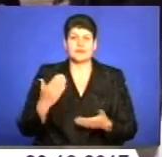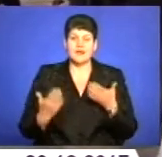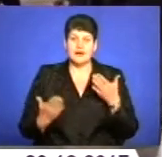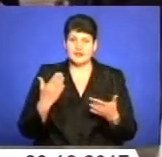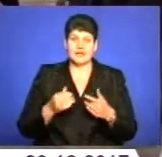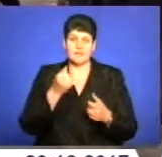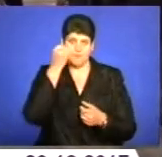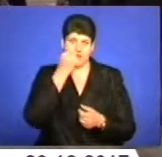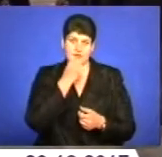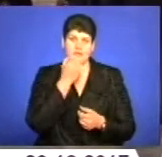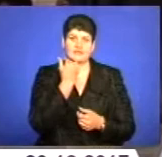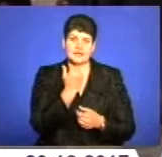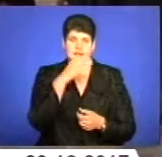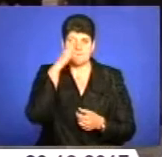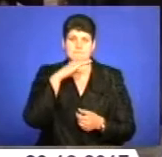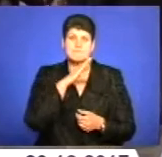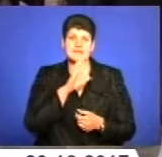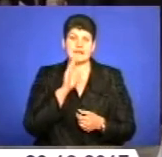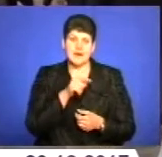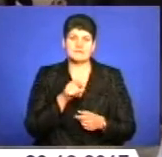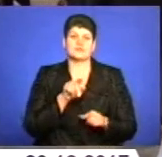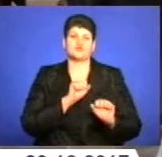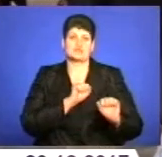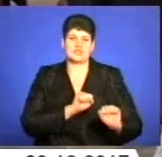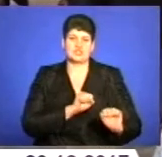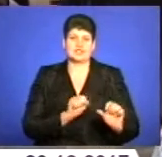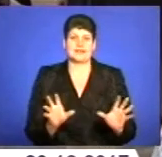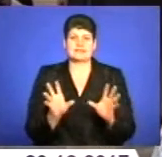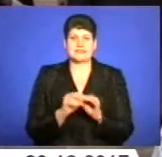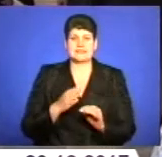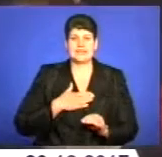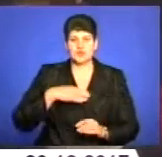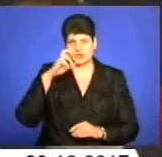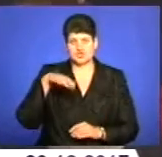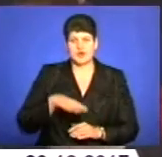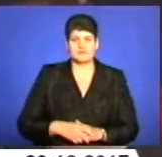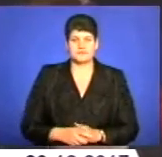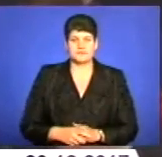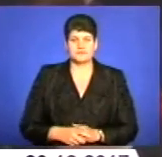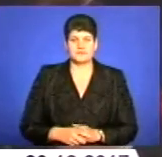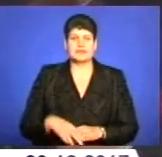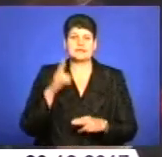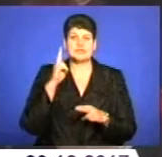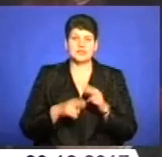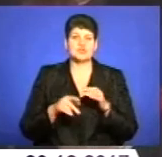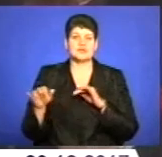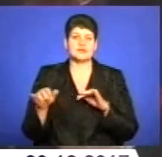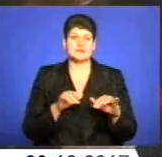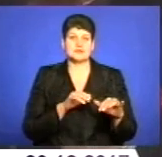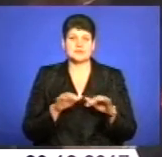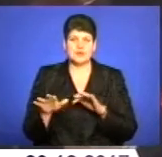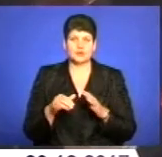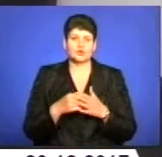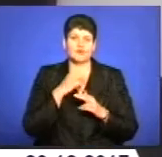спосіб подякувати їхнім батькам за те, що вони захищають цілісність нашої держави. На завершення заходу до уваги дітей